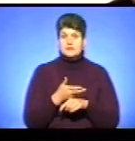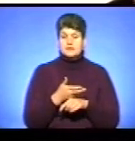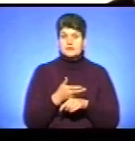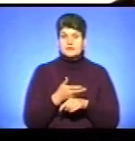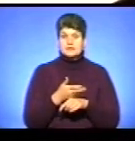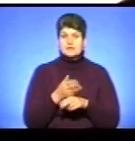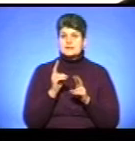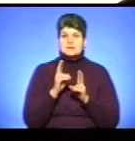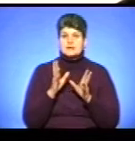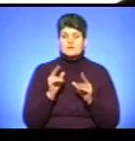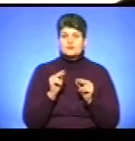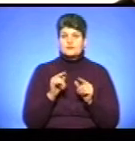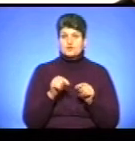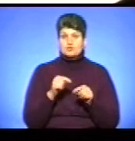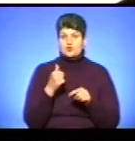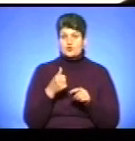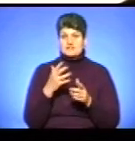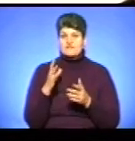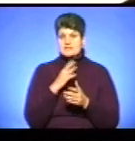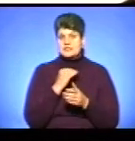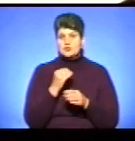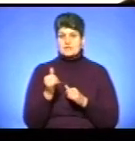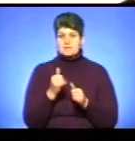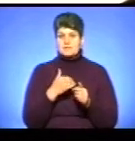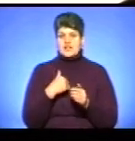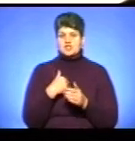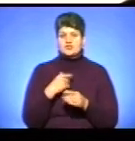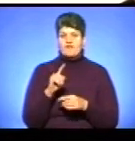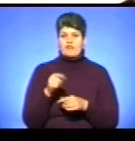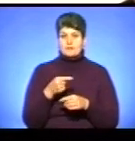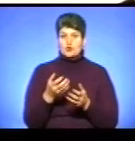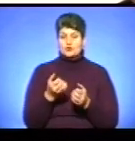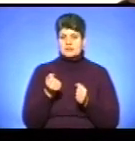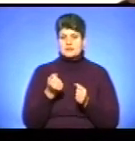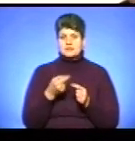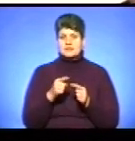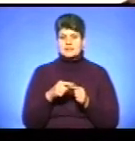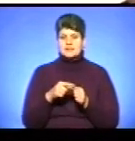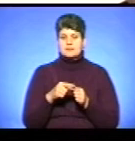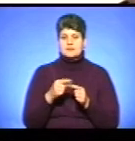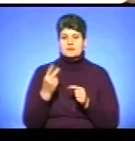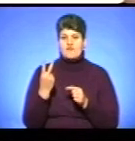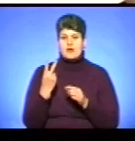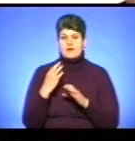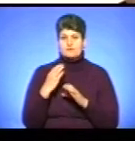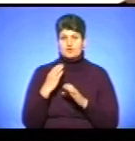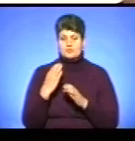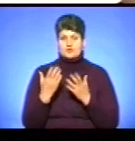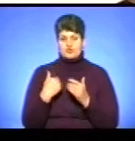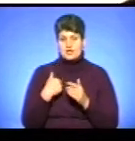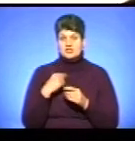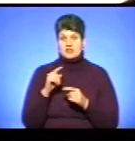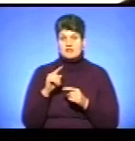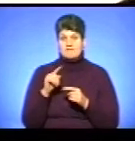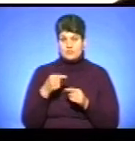не знаємо, чи цього року встигнуть вони забезпечити наші вимоги і отримати тих перших два автобуси. І якщо вони наші вимоги